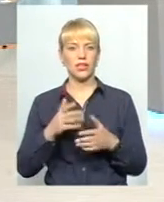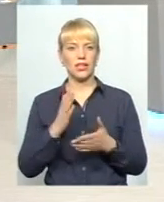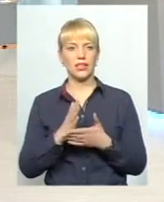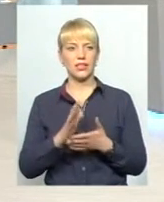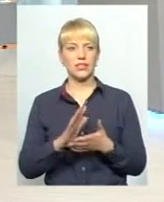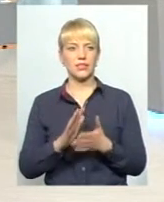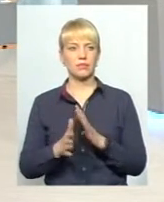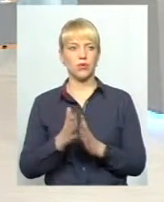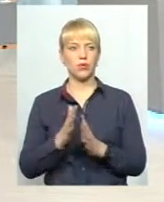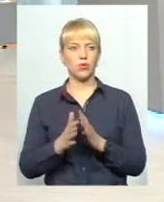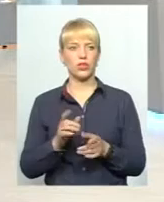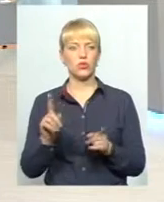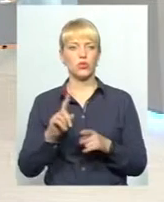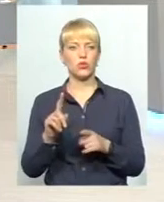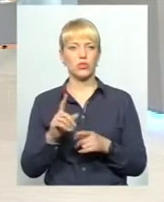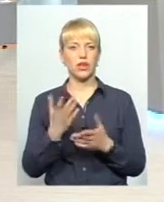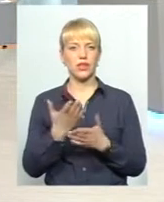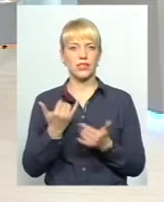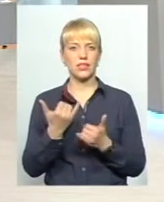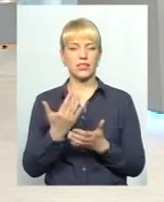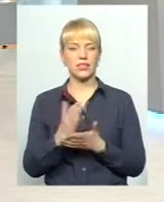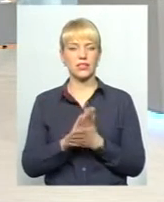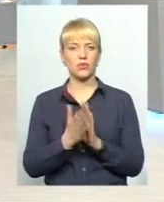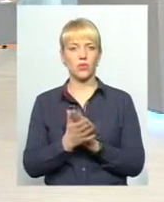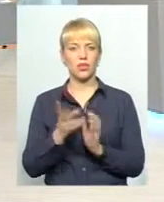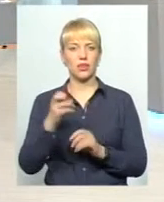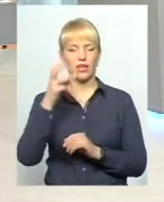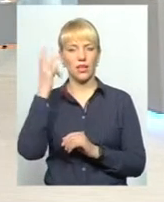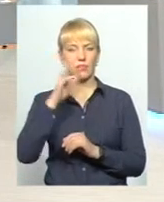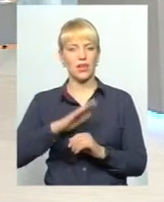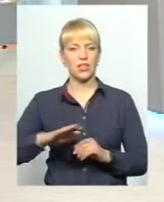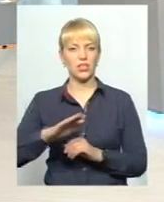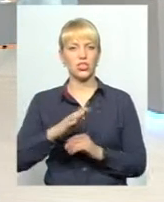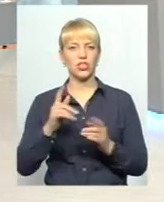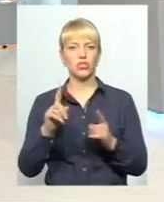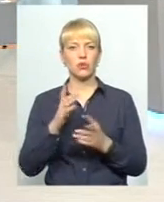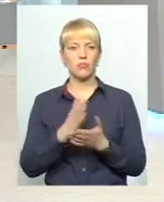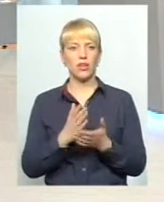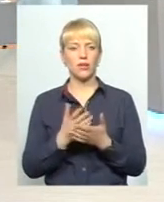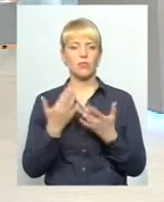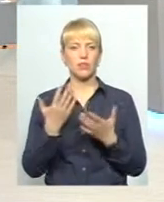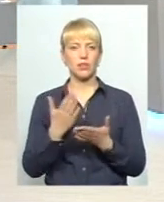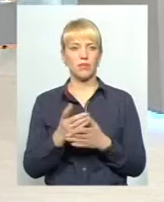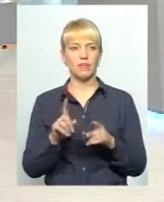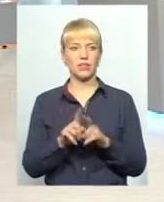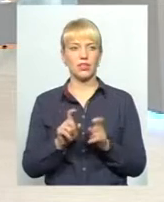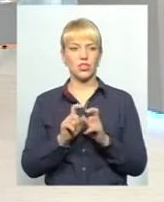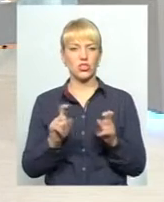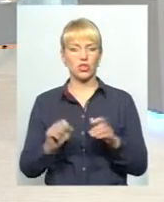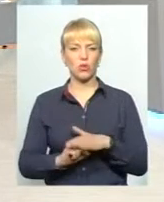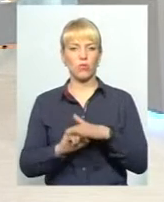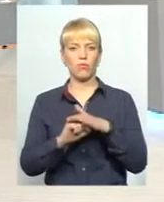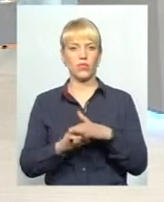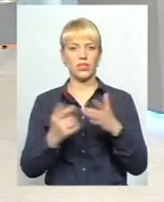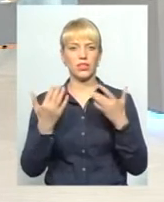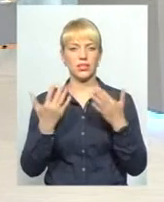Пане Сергію, яка ситуація зараз на Хмельниччині? Що маємо? Скільки вже маємо тих шкіл опорних? І